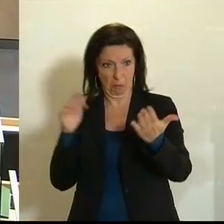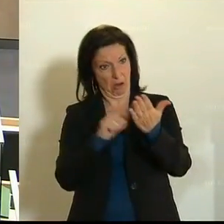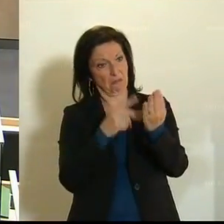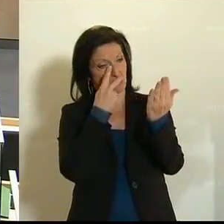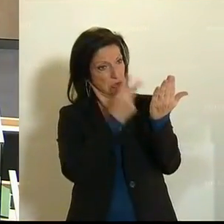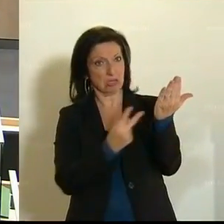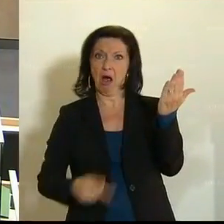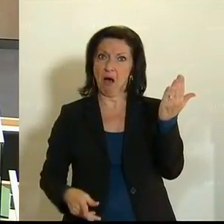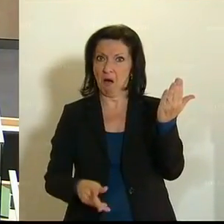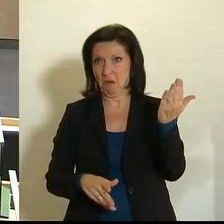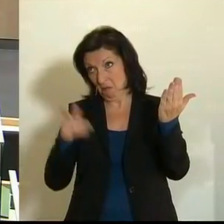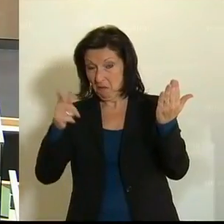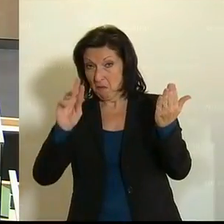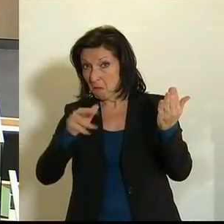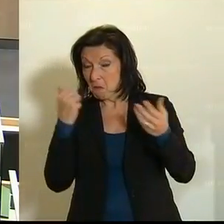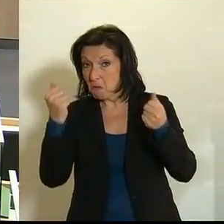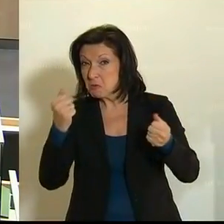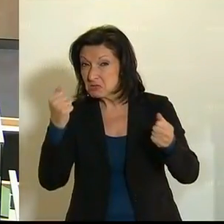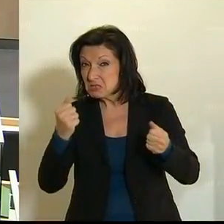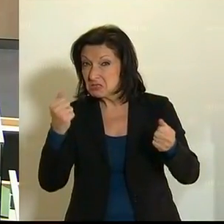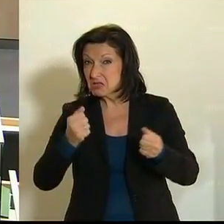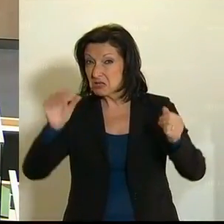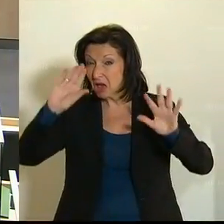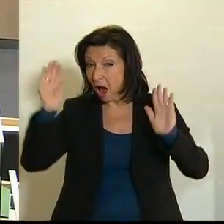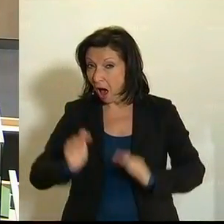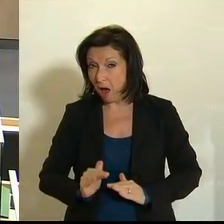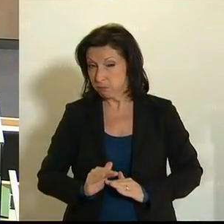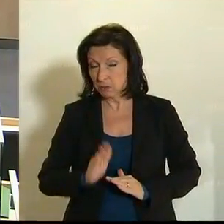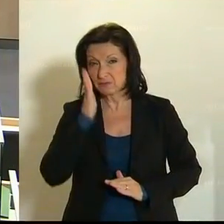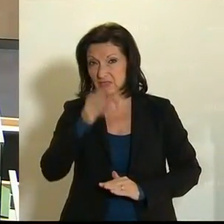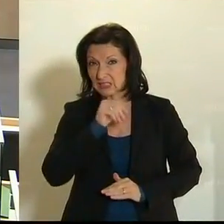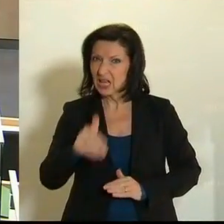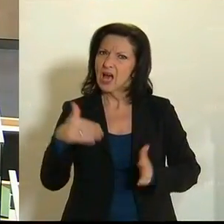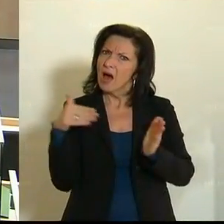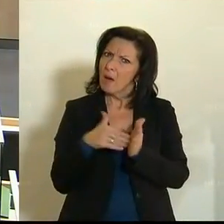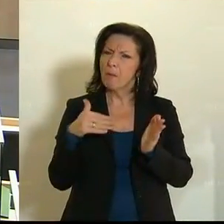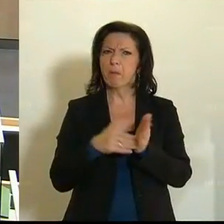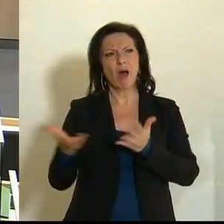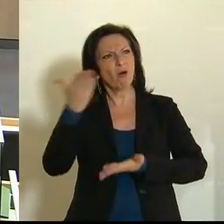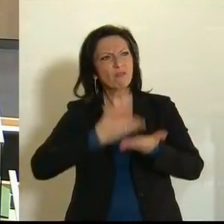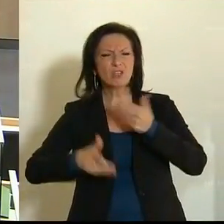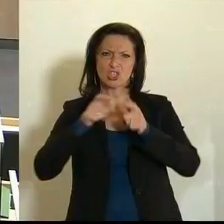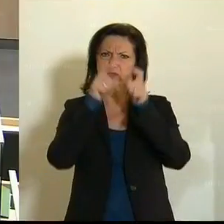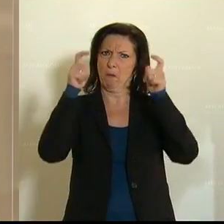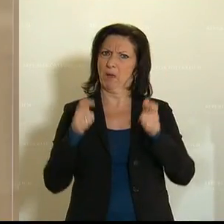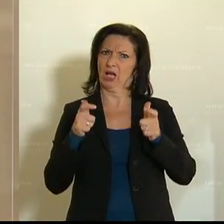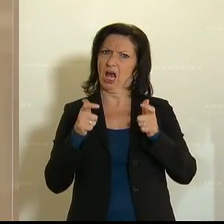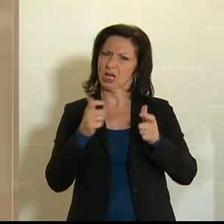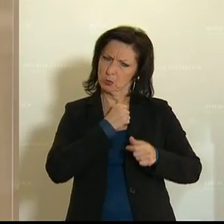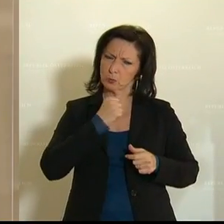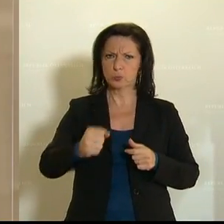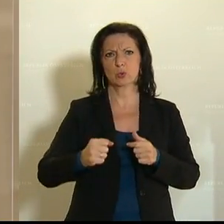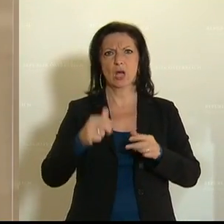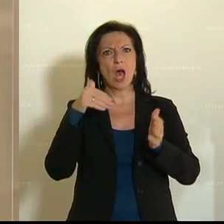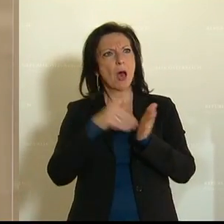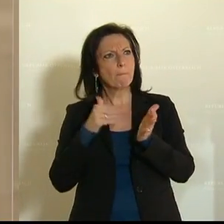historisches und wirksames Konjunktur und Beschäftigungspaket für Österreich, das die Wirtschaft stärkt und Arbeitsplätze